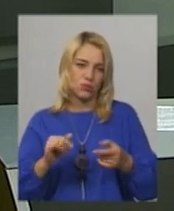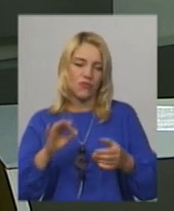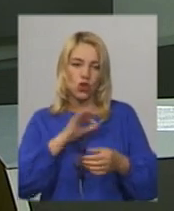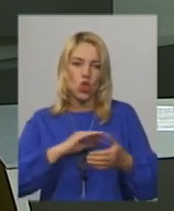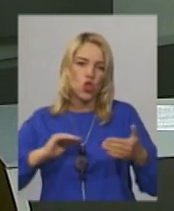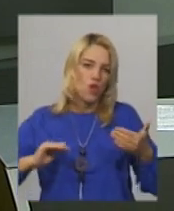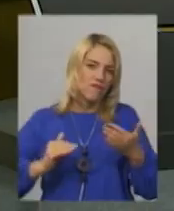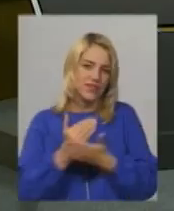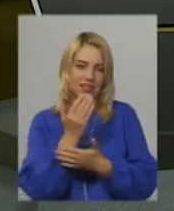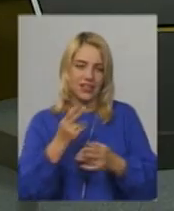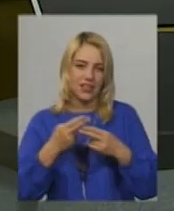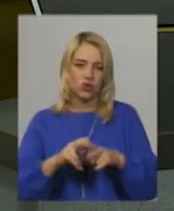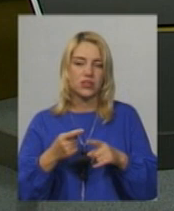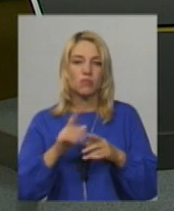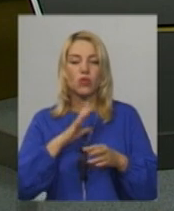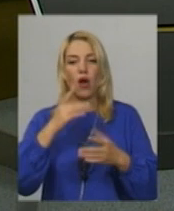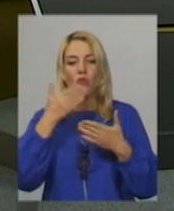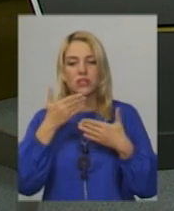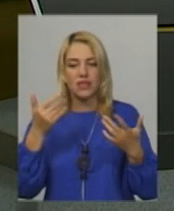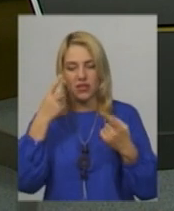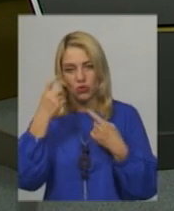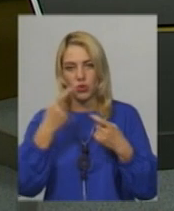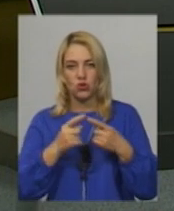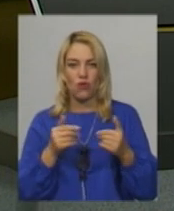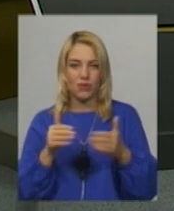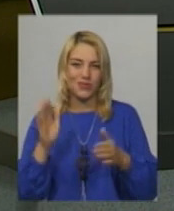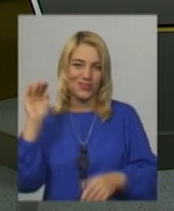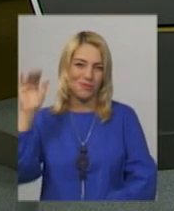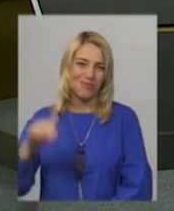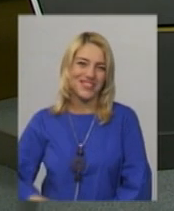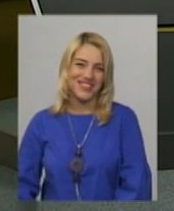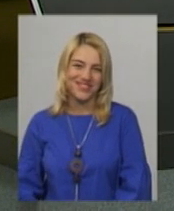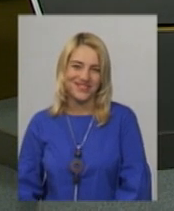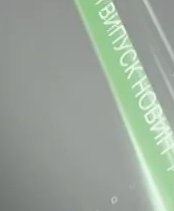технологій. Це була остання інформація цього випуску. Побачимось.